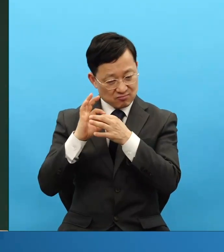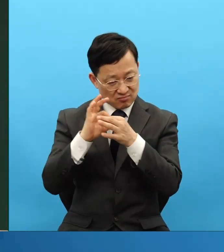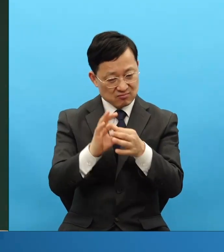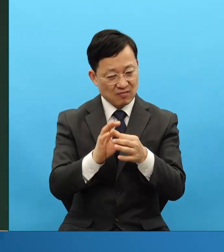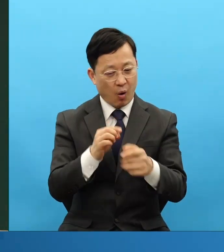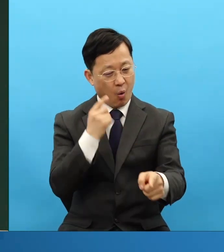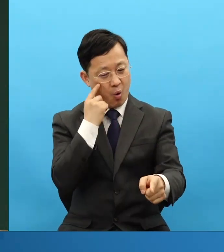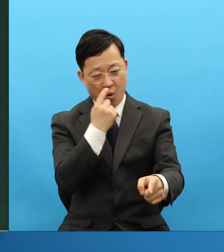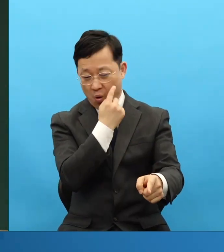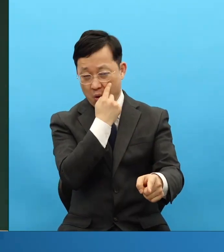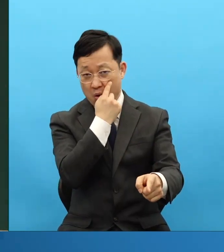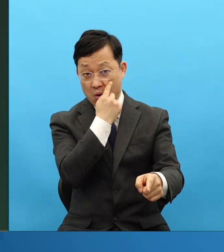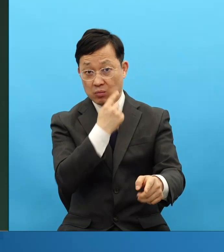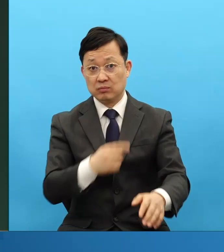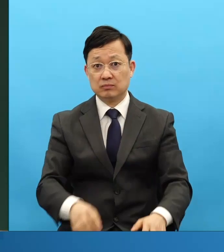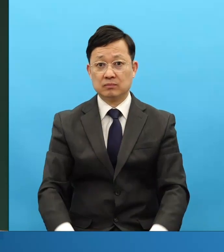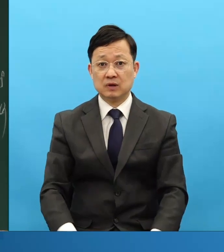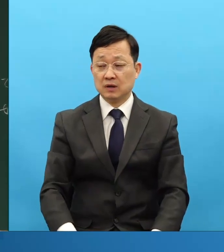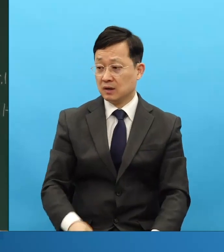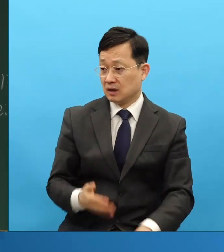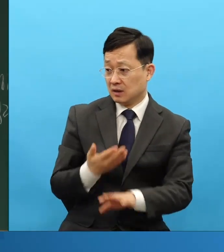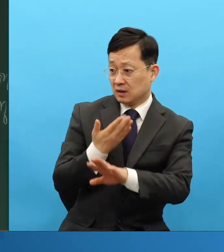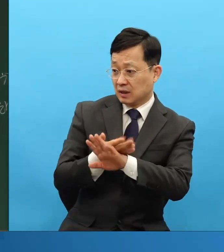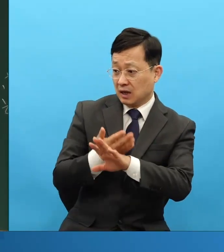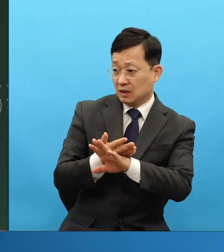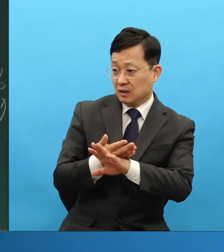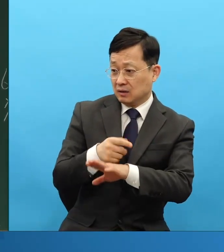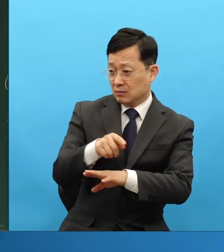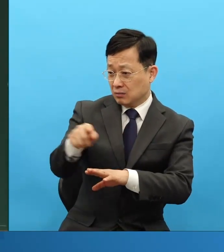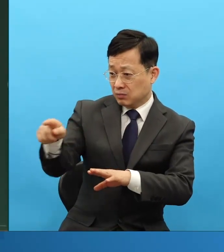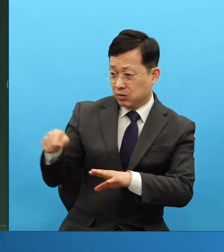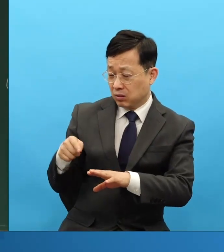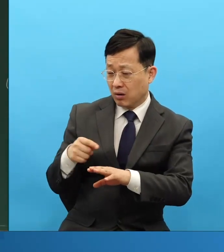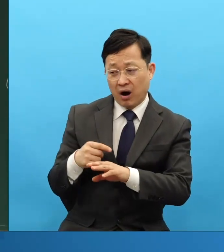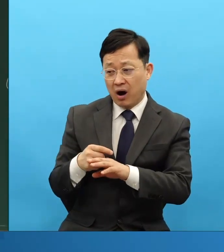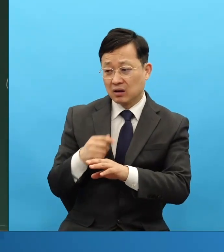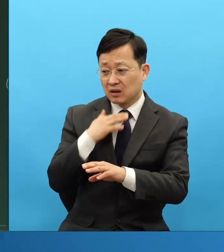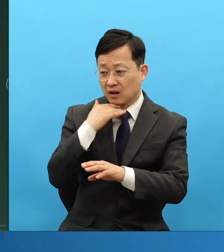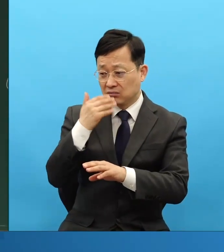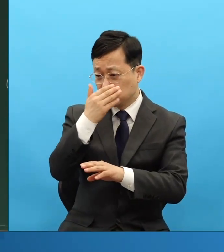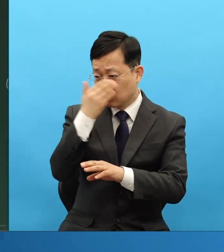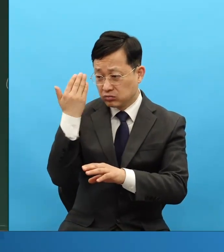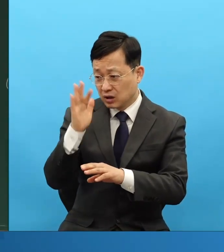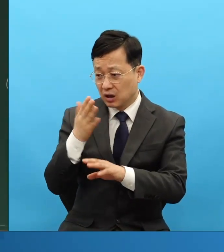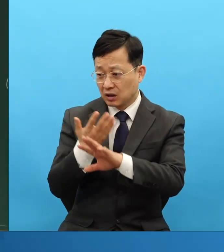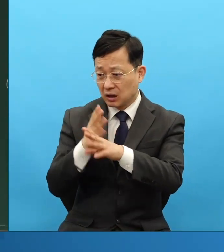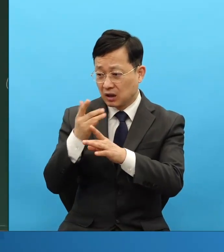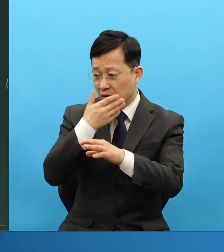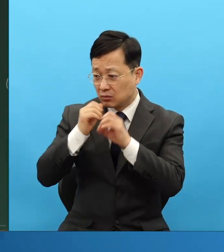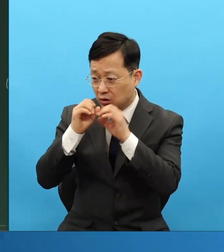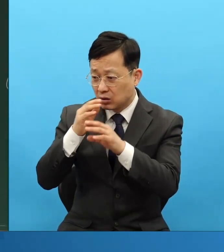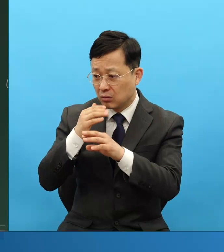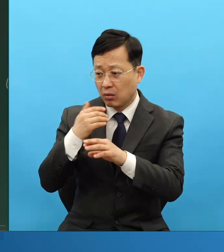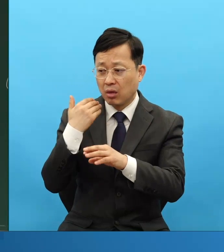제가 아는 사람 대부분 저분들보다 어린데 해외여행은 못 가. 왜냐? 몸이 안 좋아서 못 가요.